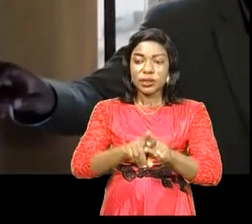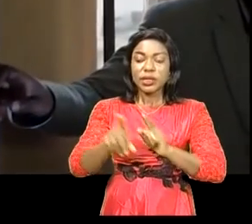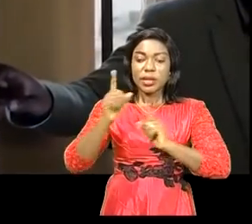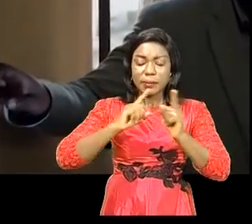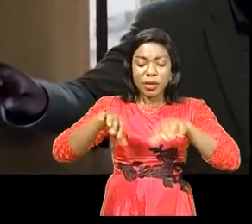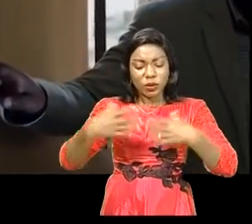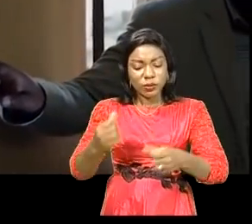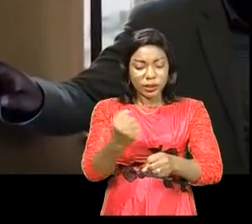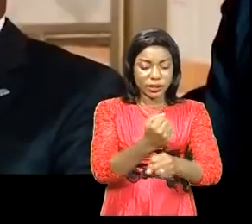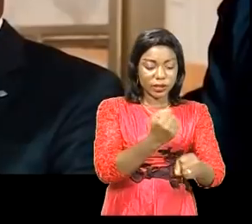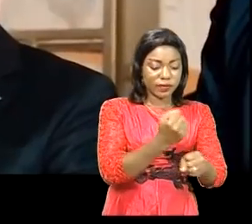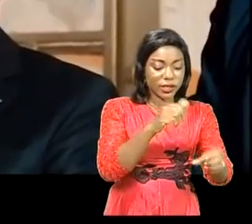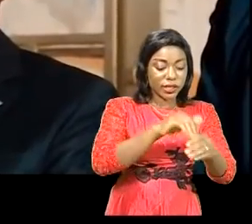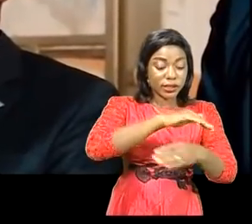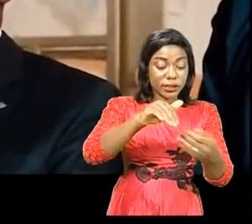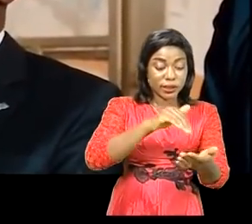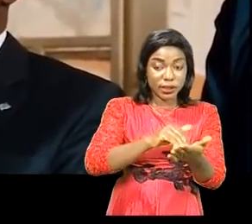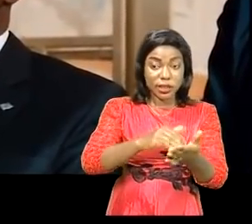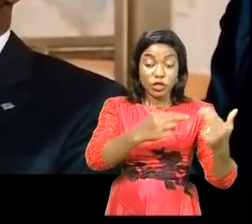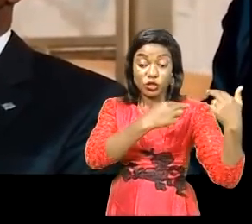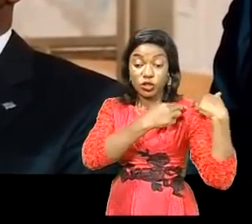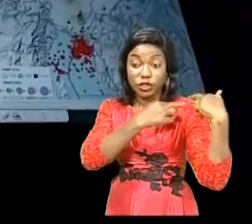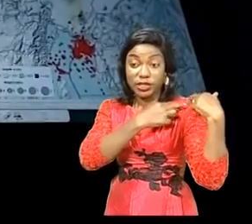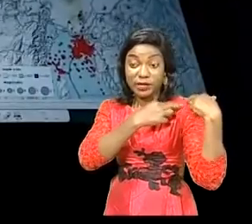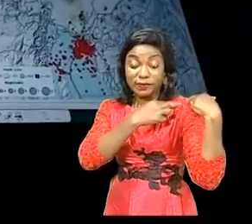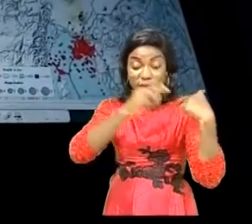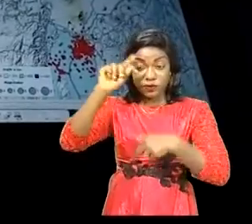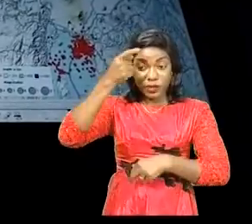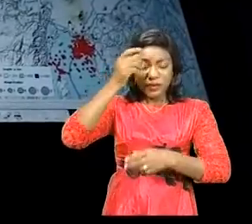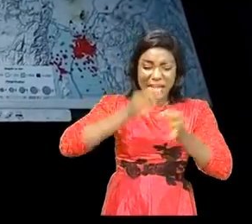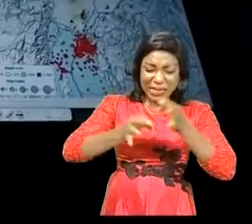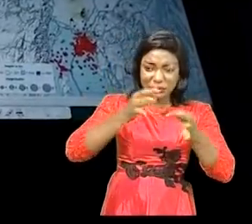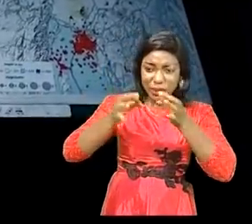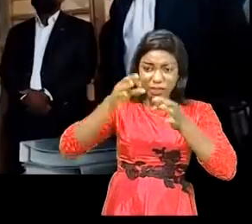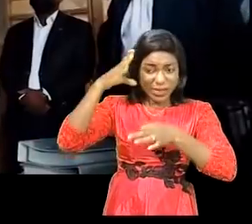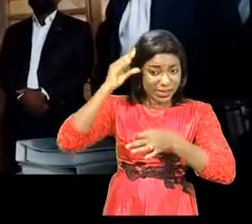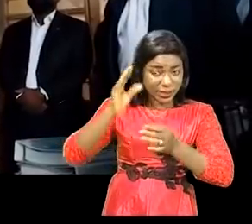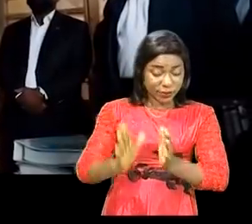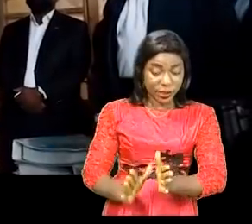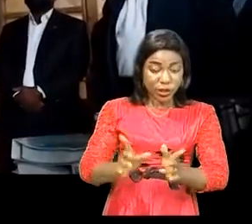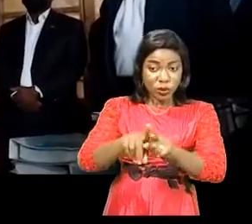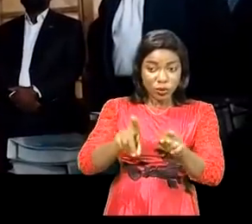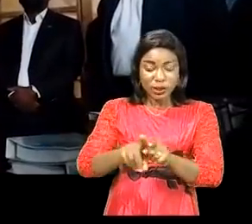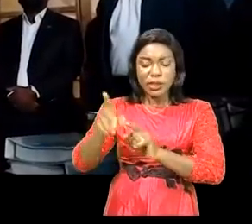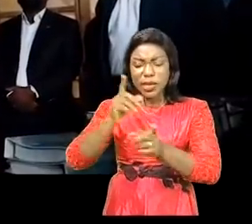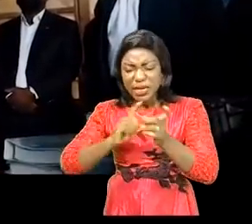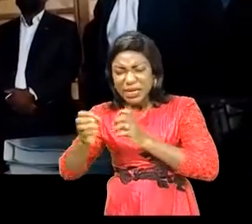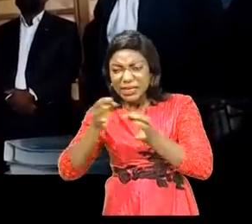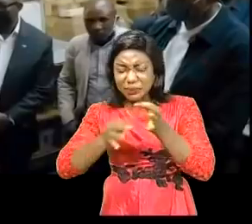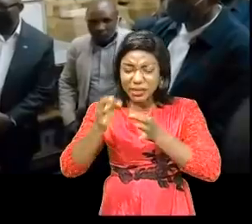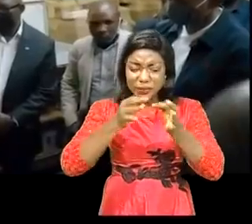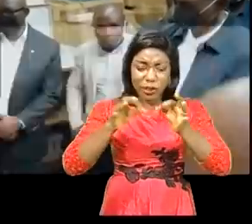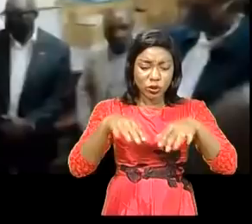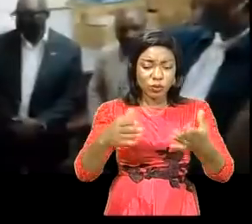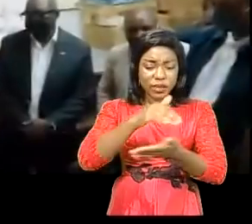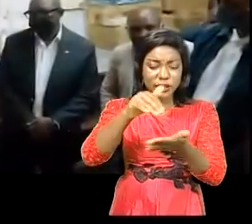conditions de travail dans ses centres. Le chef du gouvernement a eu droit aux explications des experts et du directeur général de l'OVG sur les fonctionnements